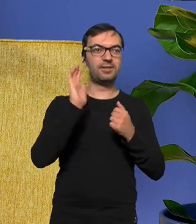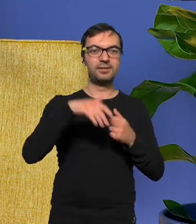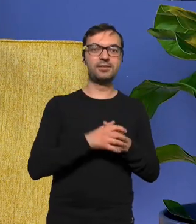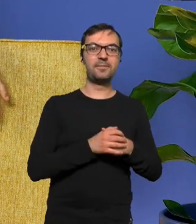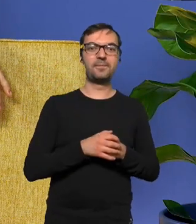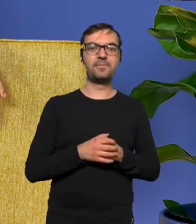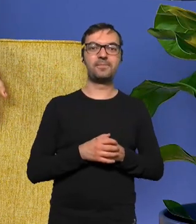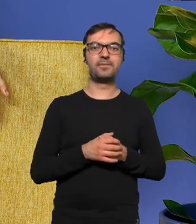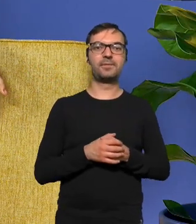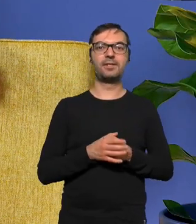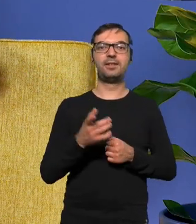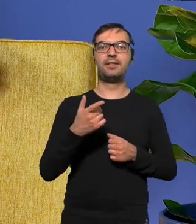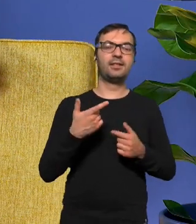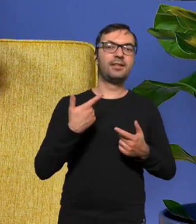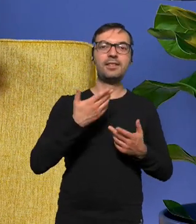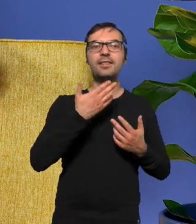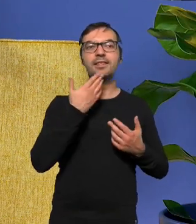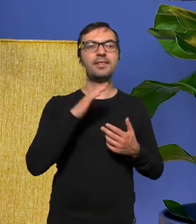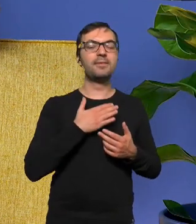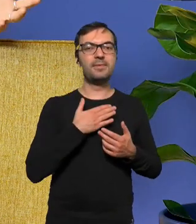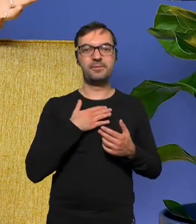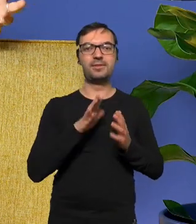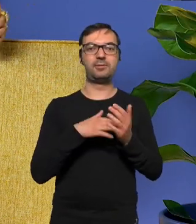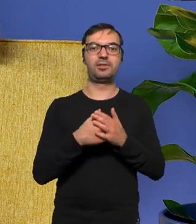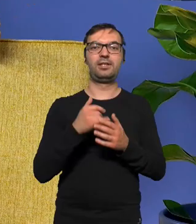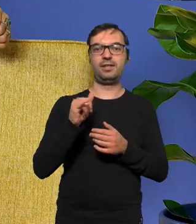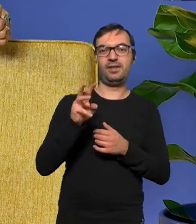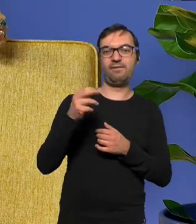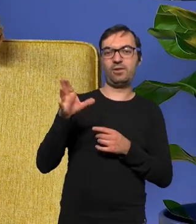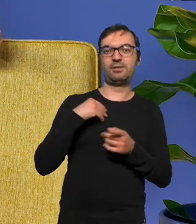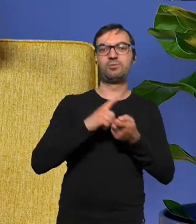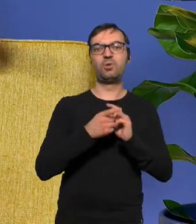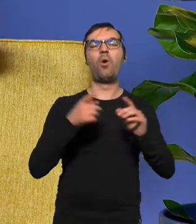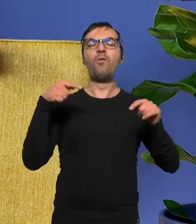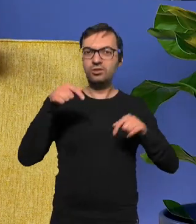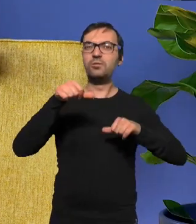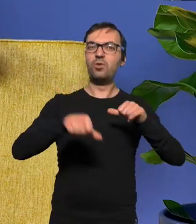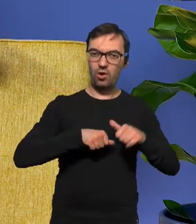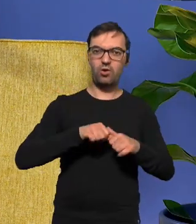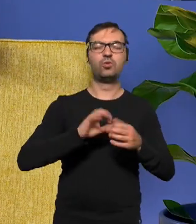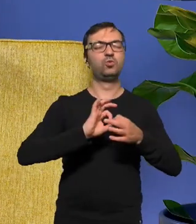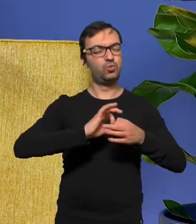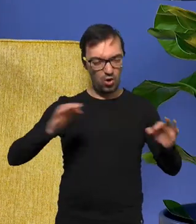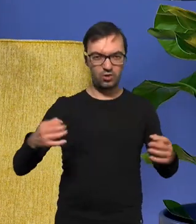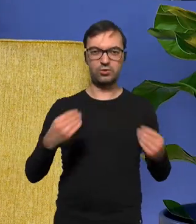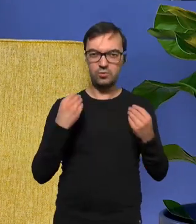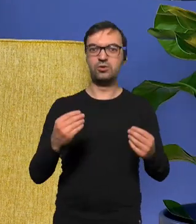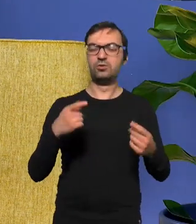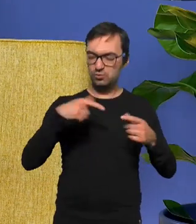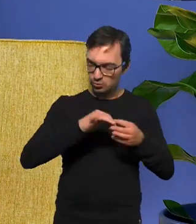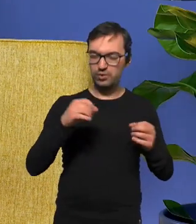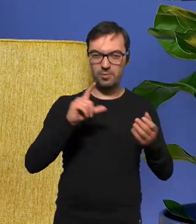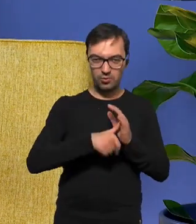nie mamy czegoś takiego że spotykamy się najpierw z Iwoną i zakładamy w tym roku złota płyta co będzie w tym roku